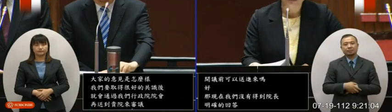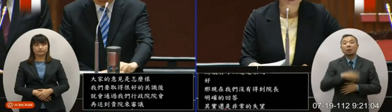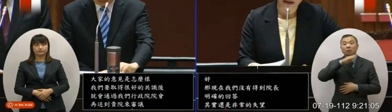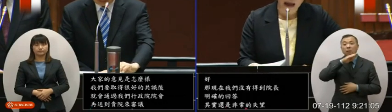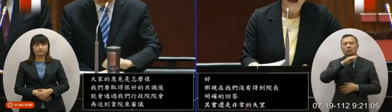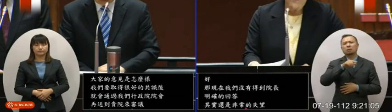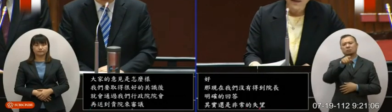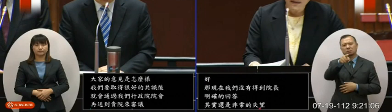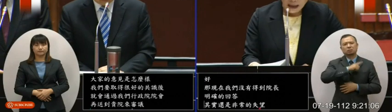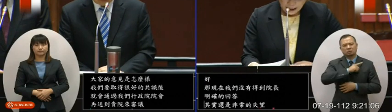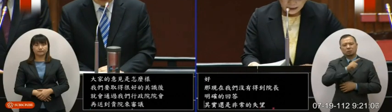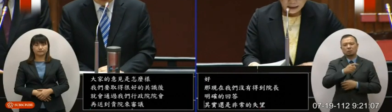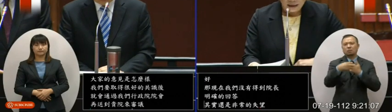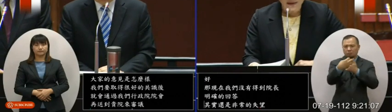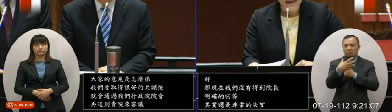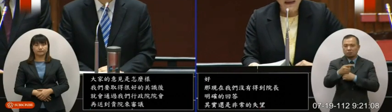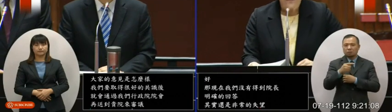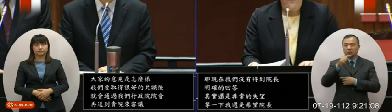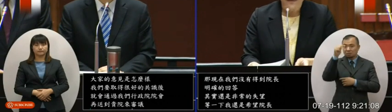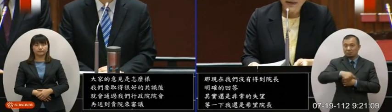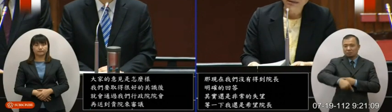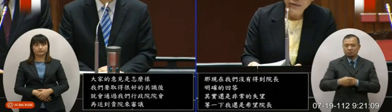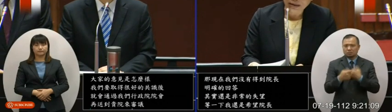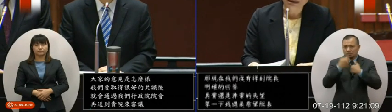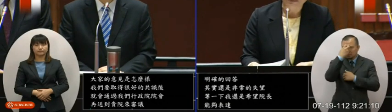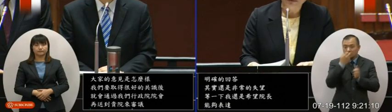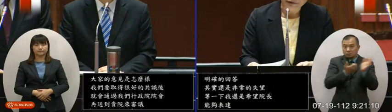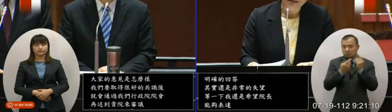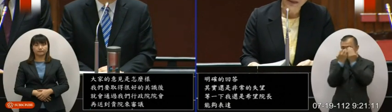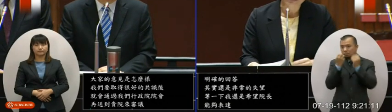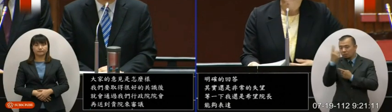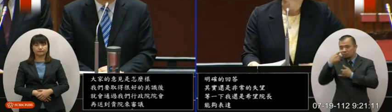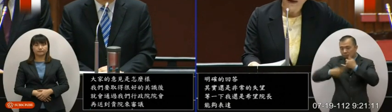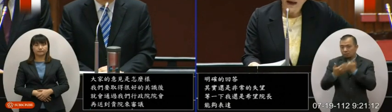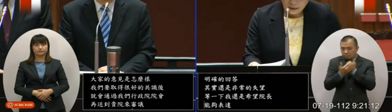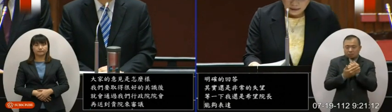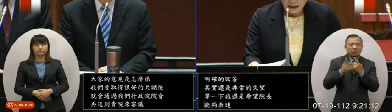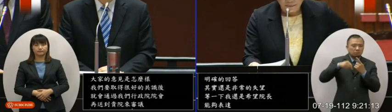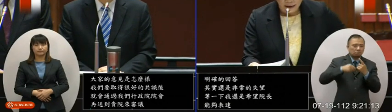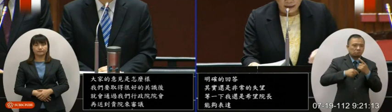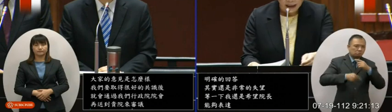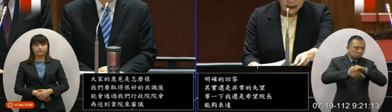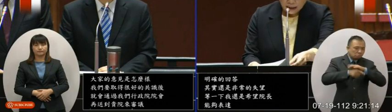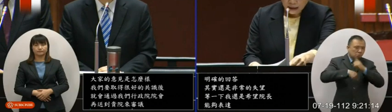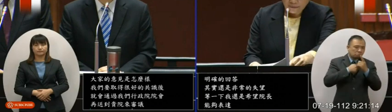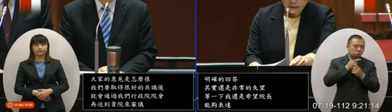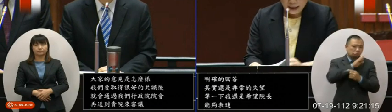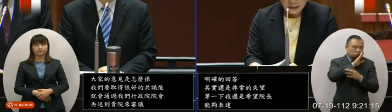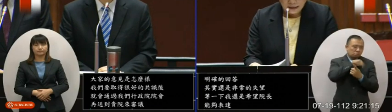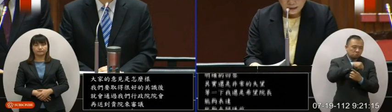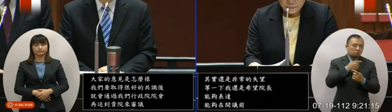希望院长能够表达能够在开议前能够催哨者保护法接避者保护法送来立法院让